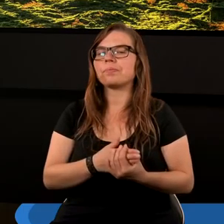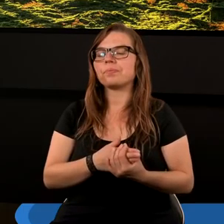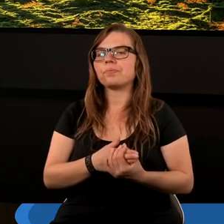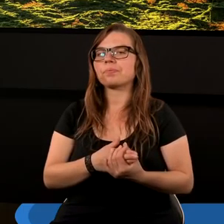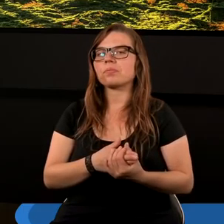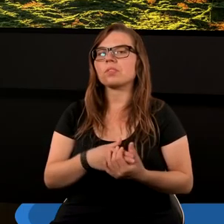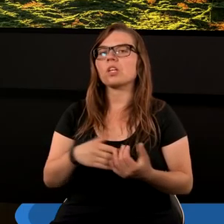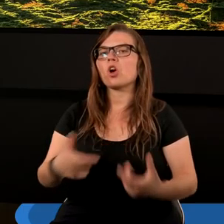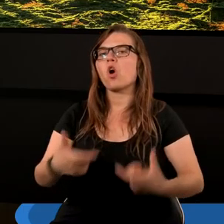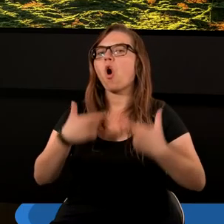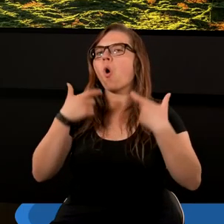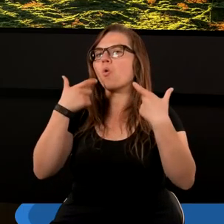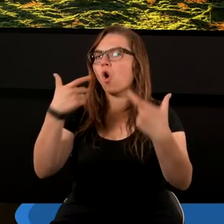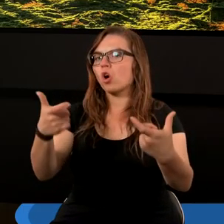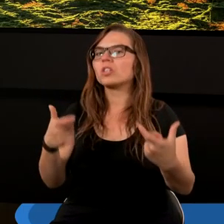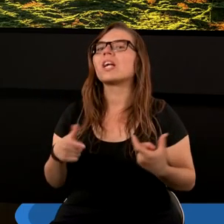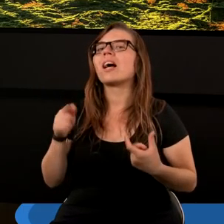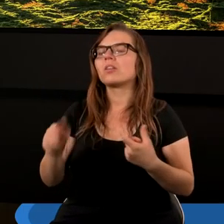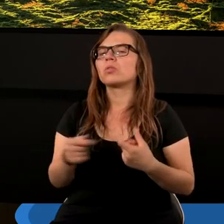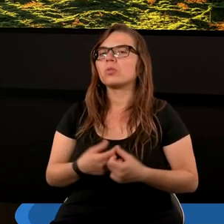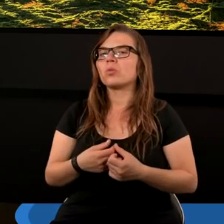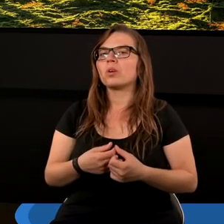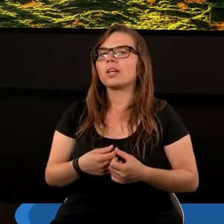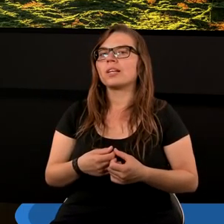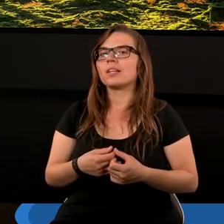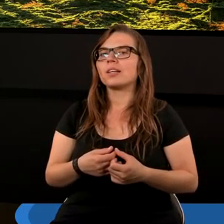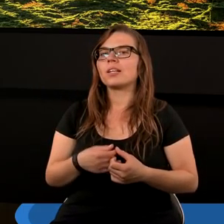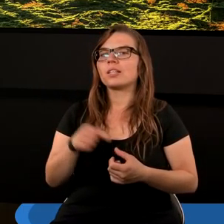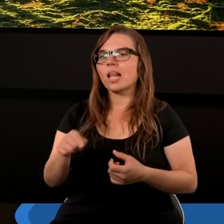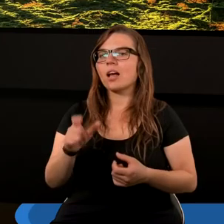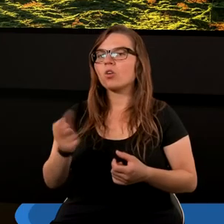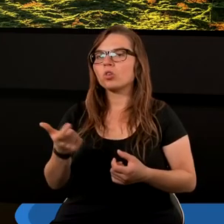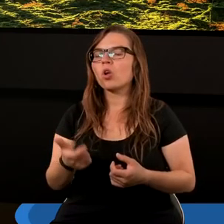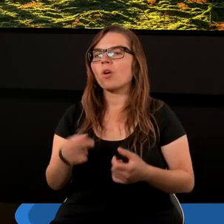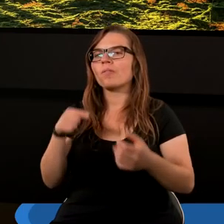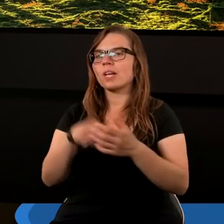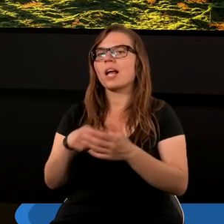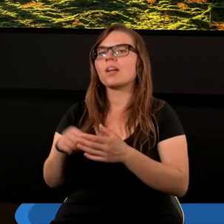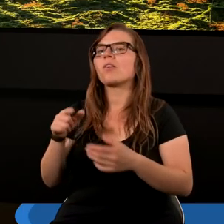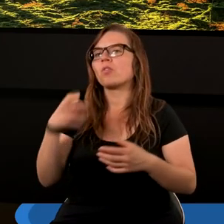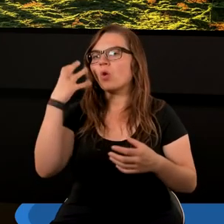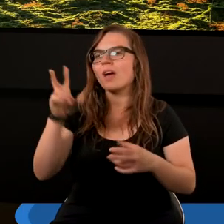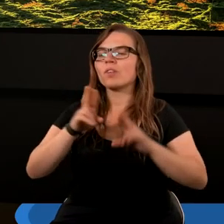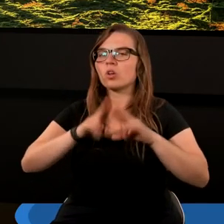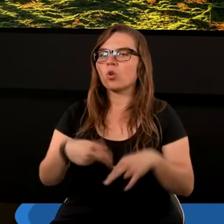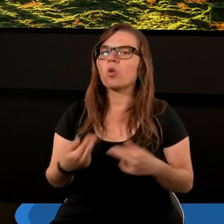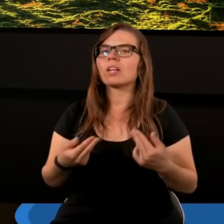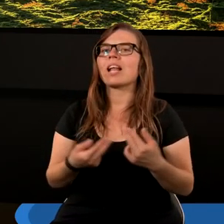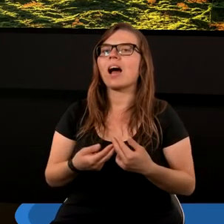w głoszeniu tego, co w proroctwie zostało